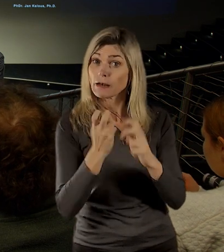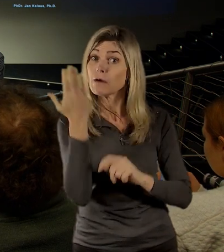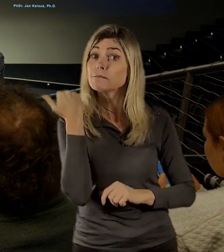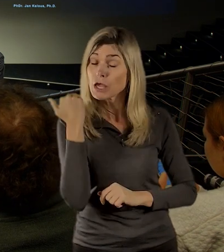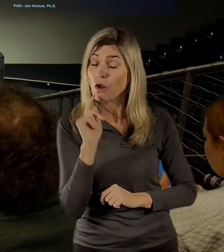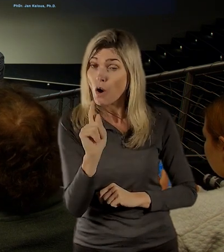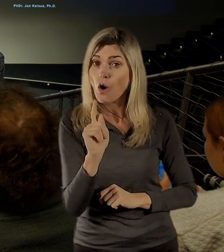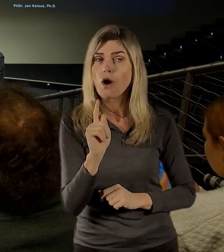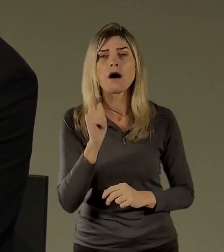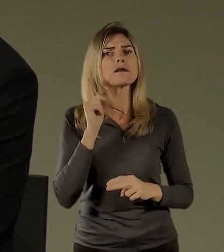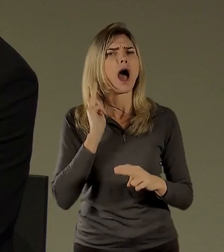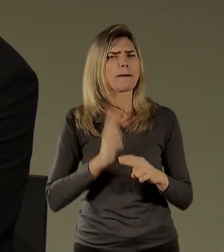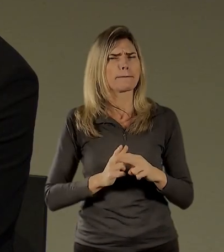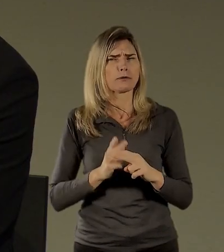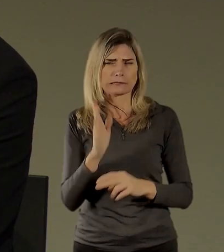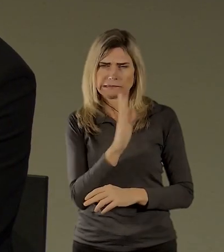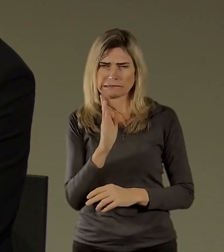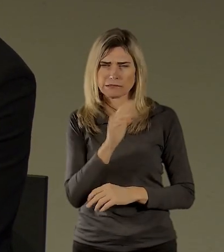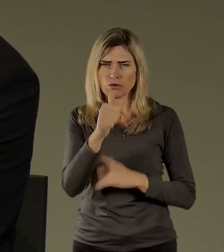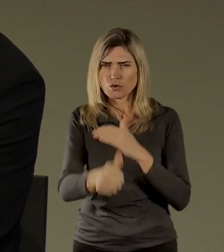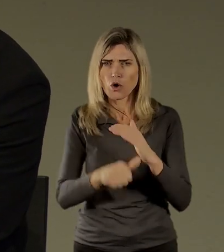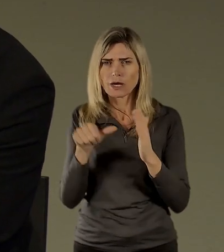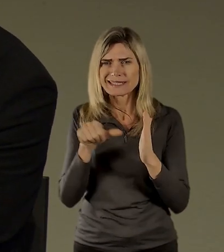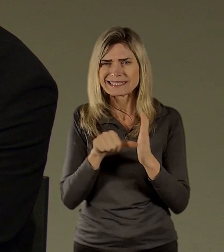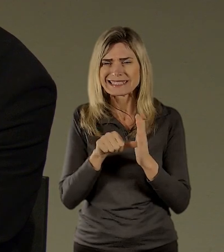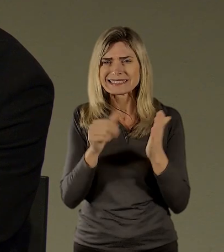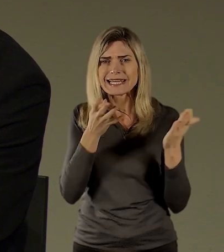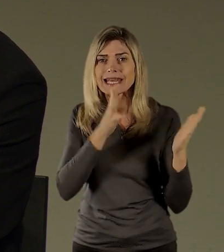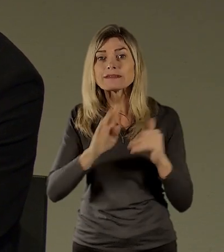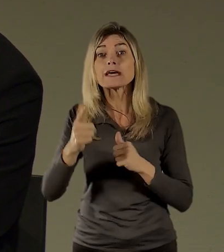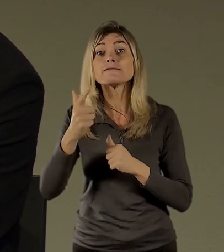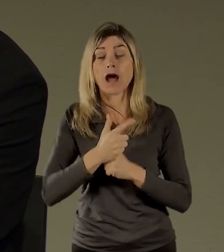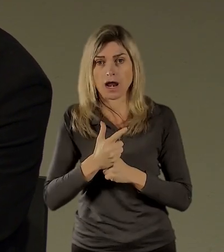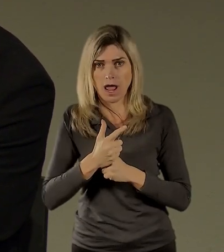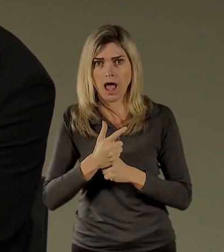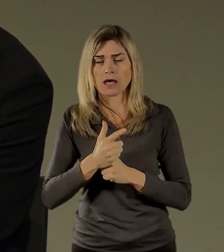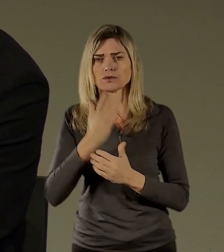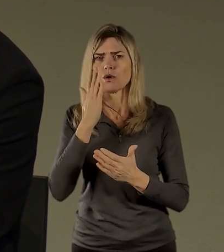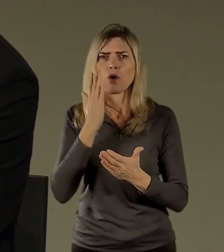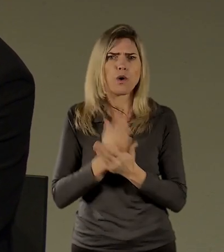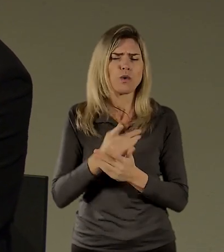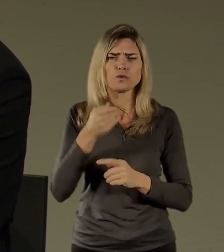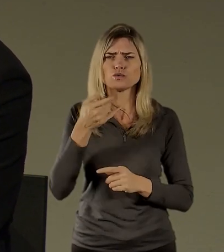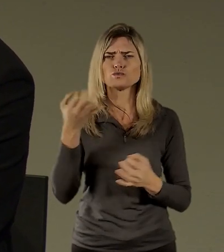Naposled tuším, roce 1912 tam nastala nějaká